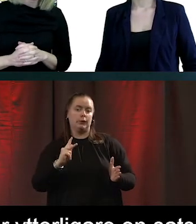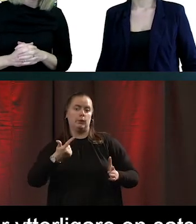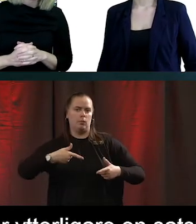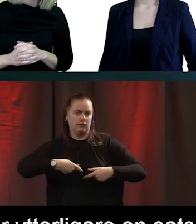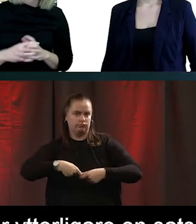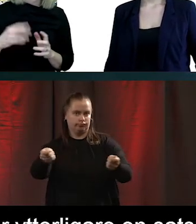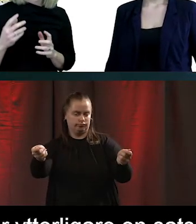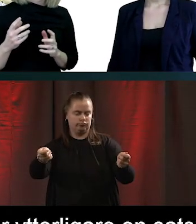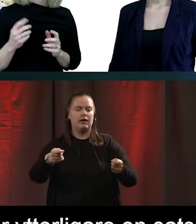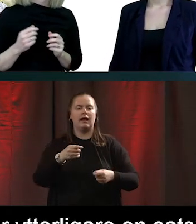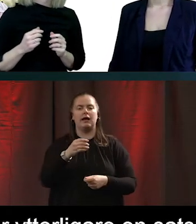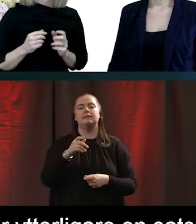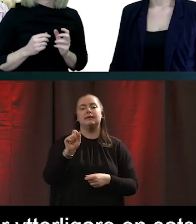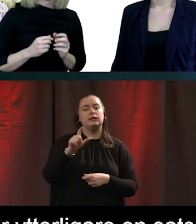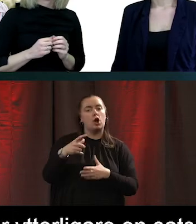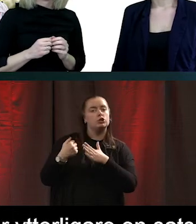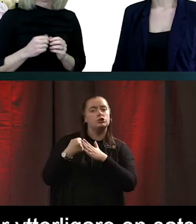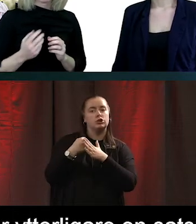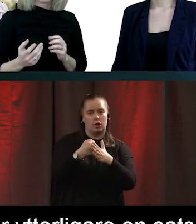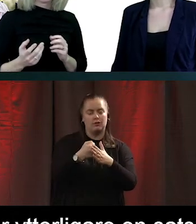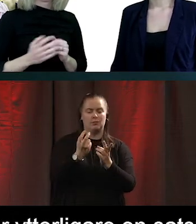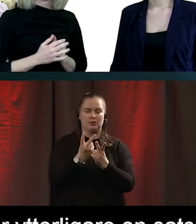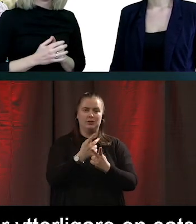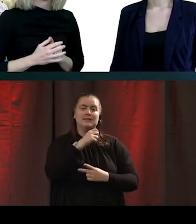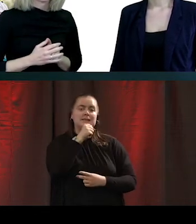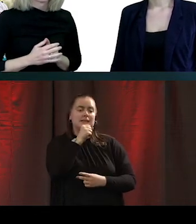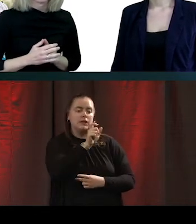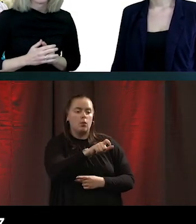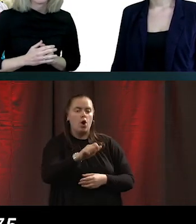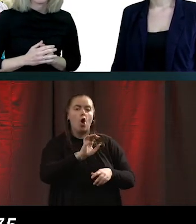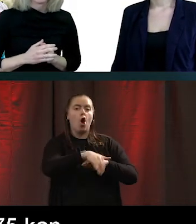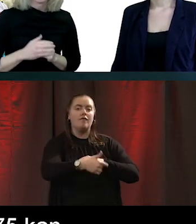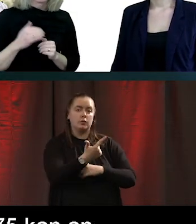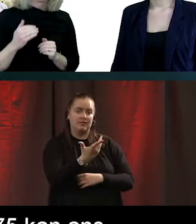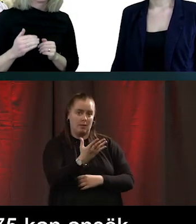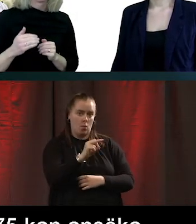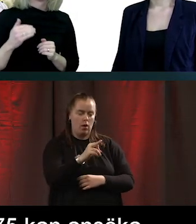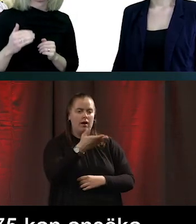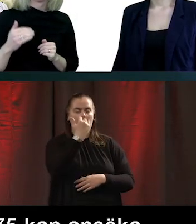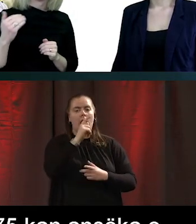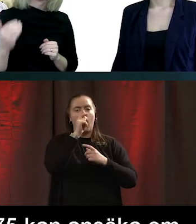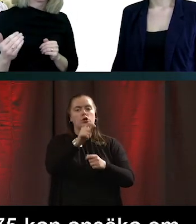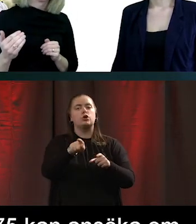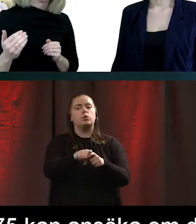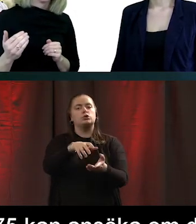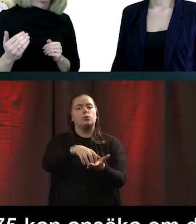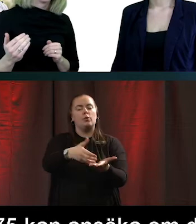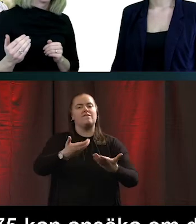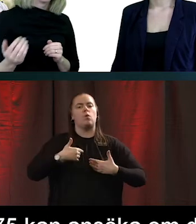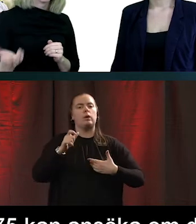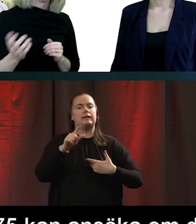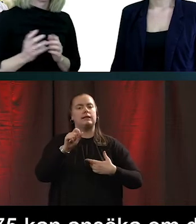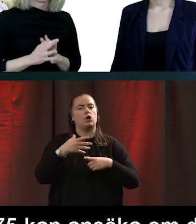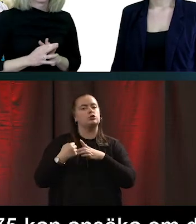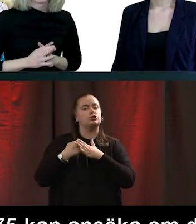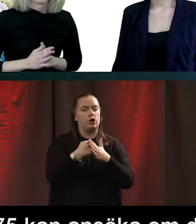stöd. Och det innebär att seniorer som är över 75 år kan ansöka hos oss i kommunen om att få ett digital stöd. Och det